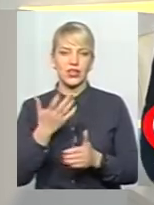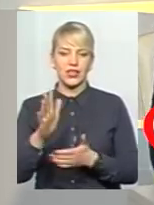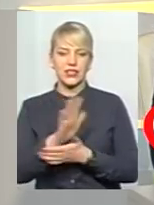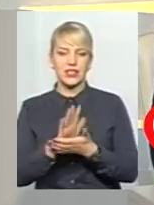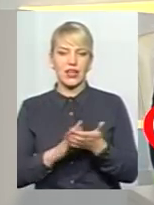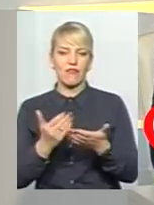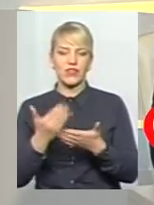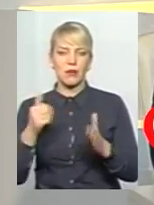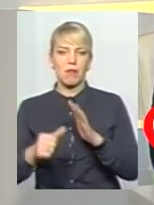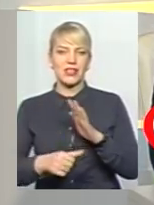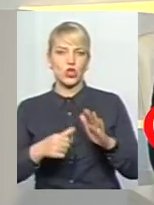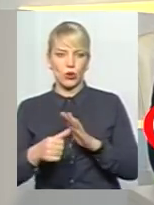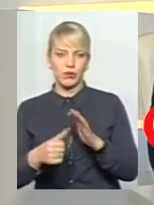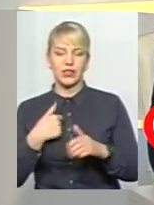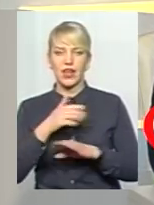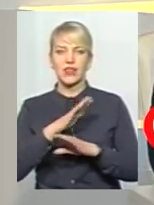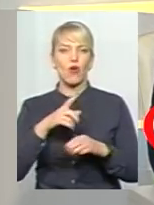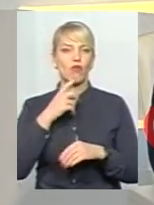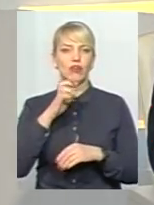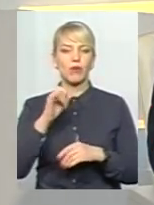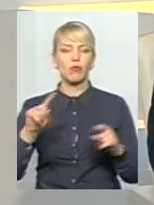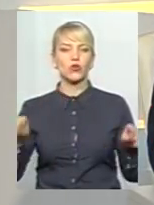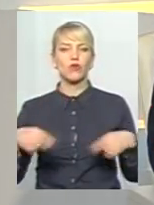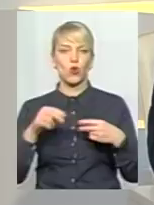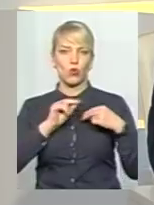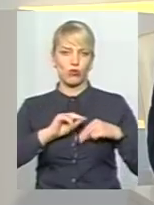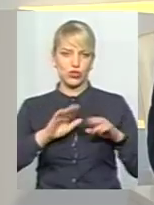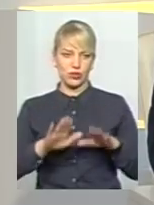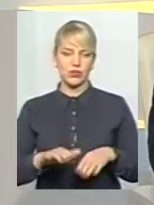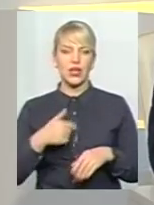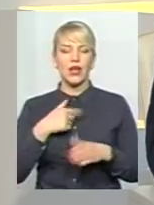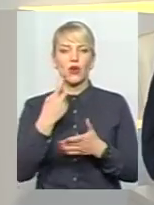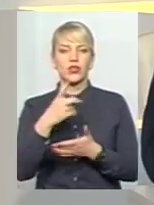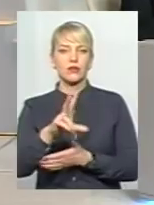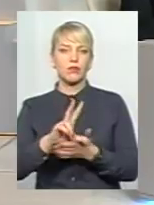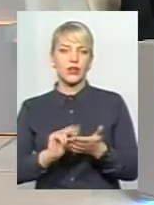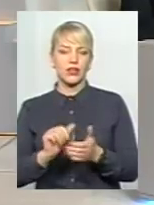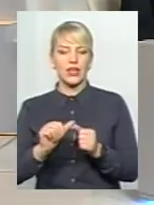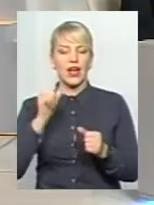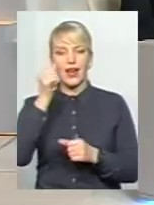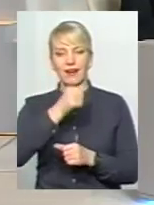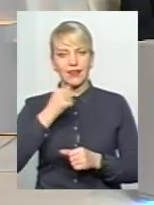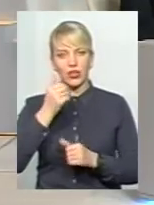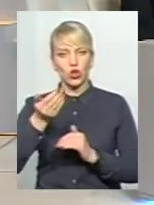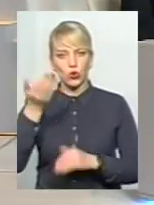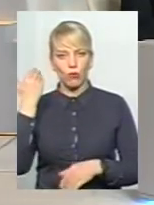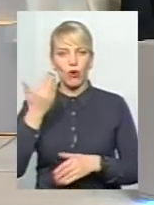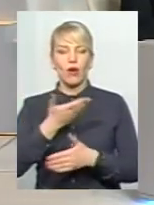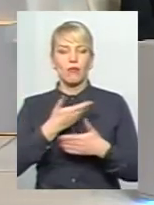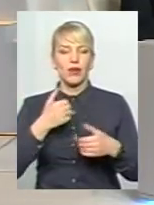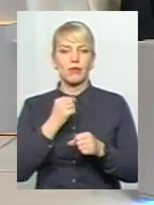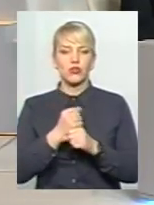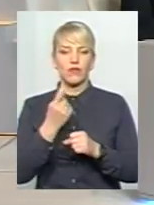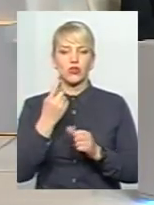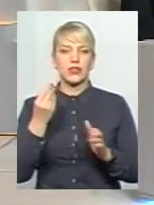Тобто я би не говорив про створення робочих місць. Я вам знову таки приведу один приклад. Ми буквально рік тому працювали з одним